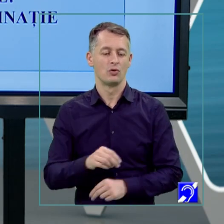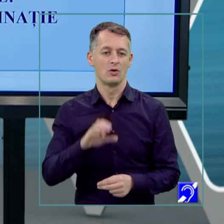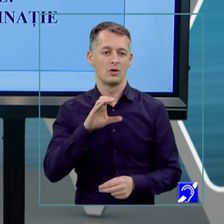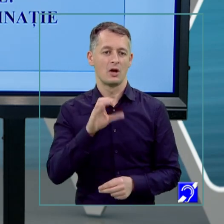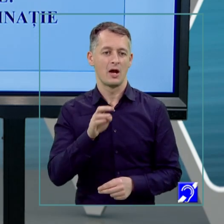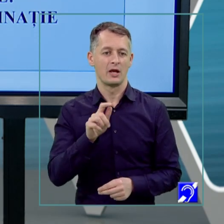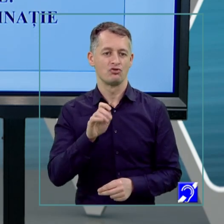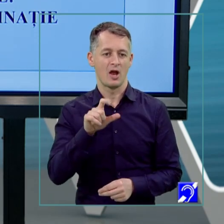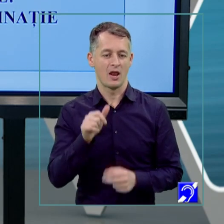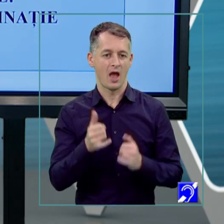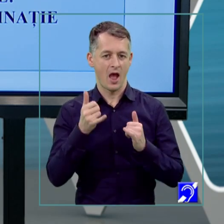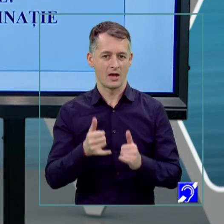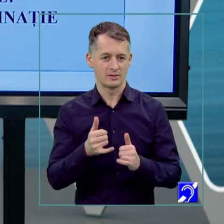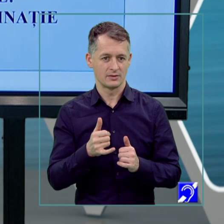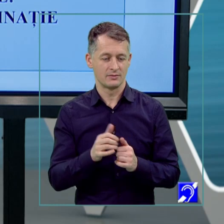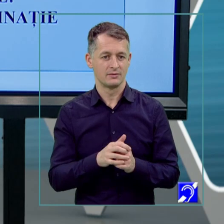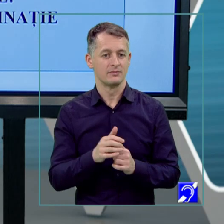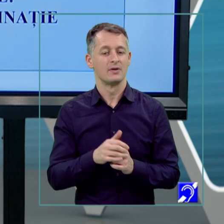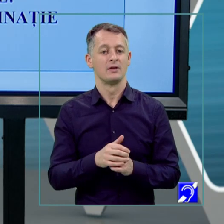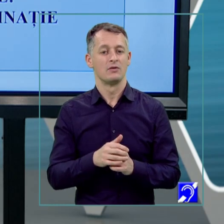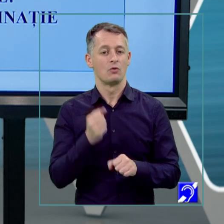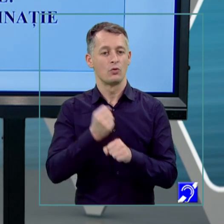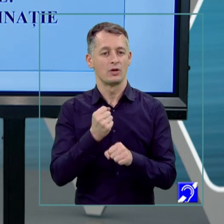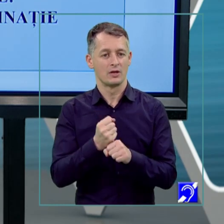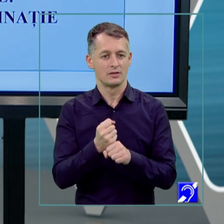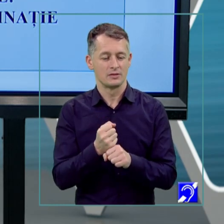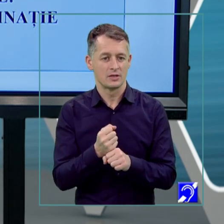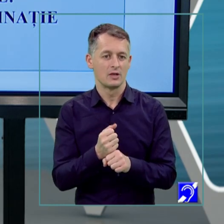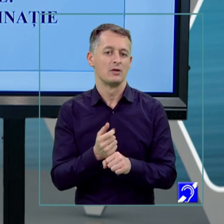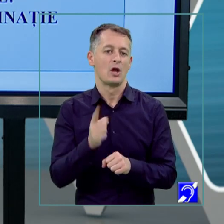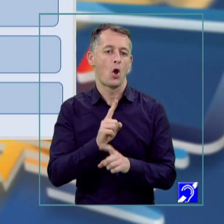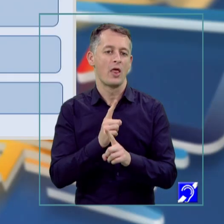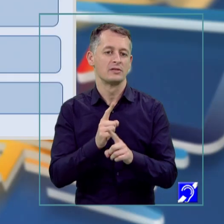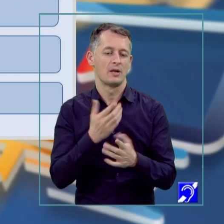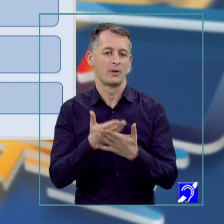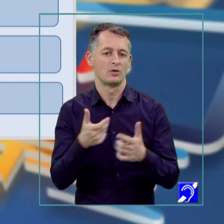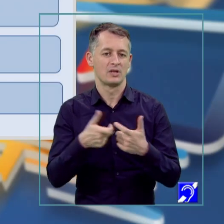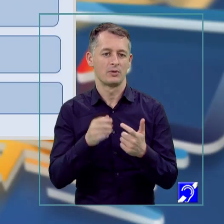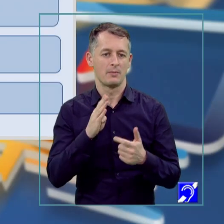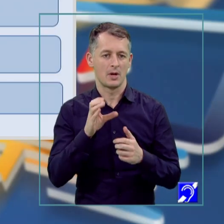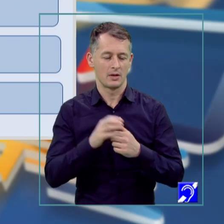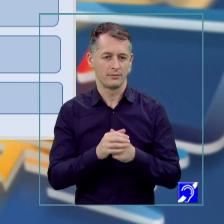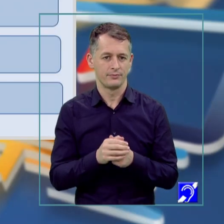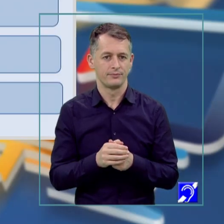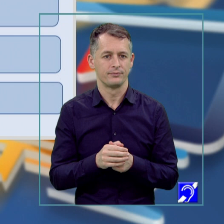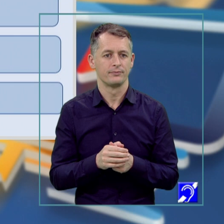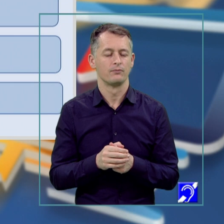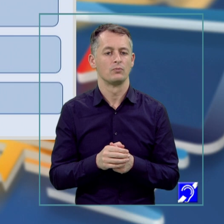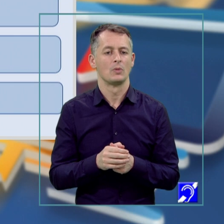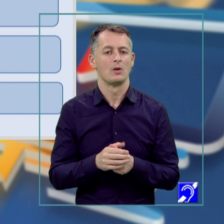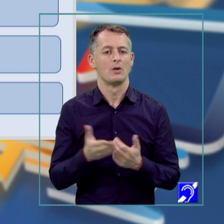dragi elevi, vom lucra împreună încă o tematică pentru bacalaureat. Conținuturi la care ne vom